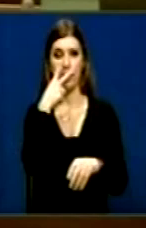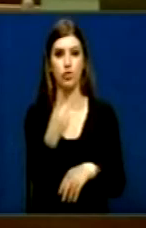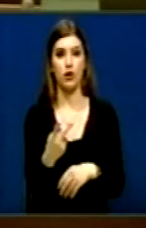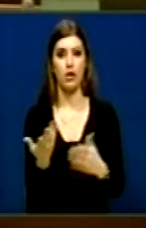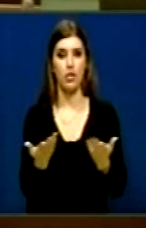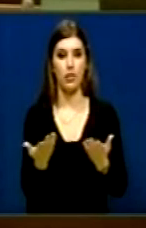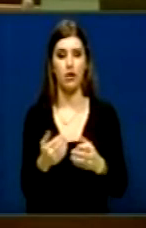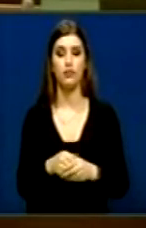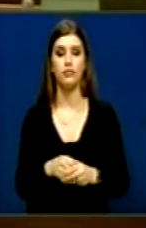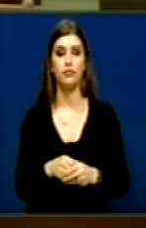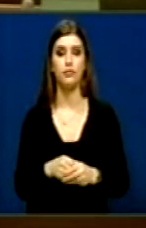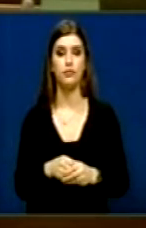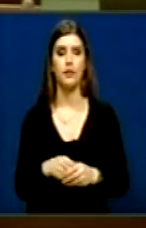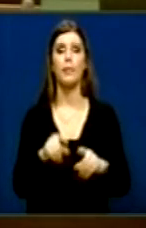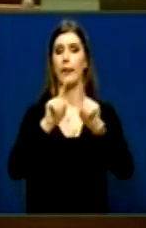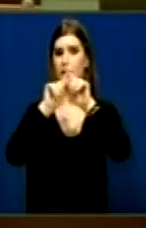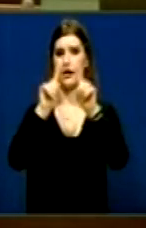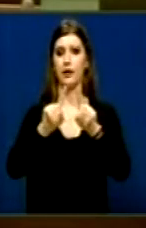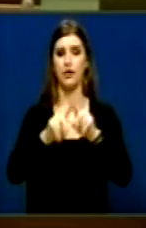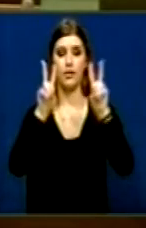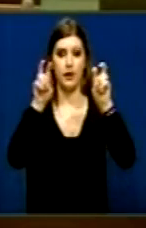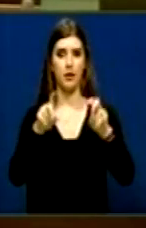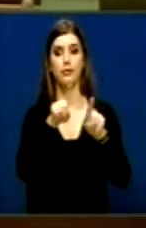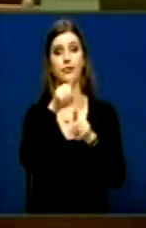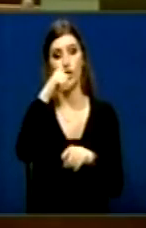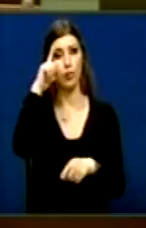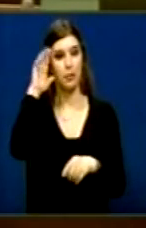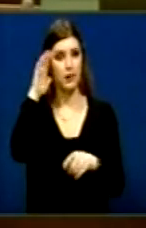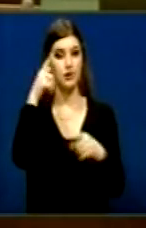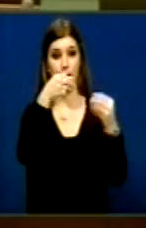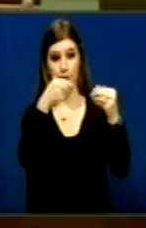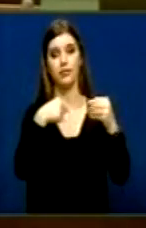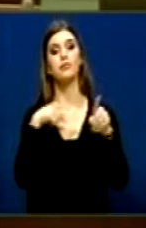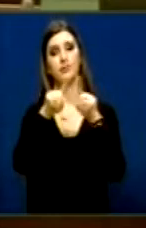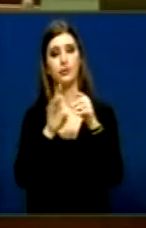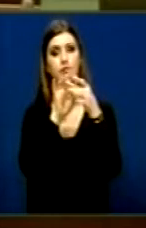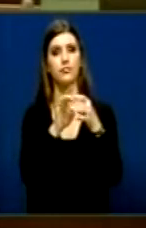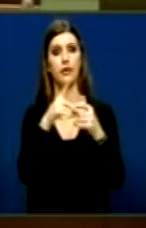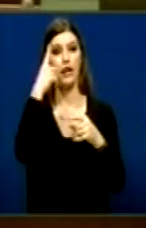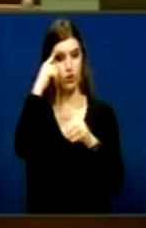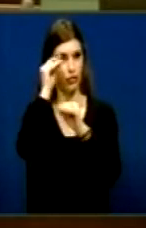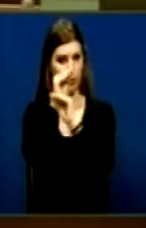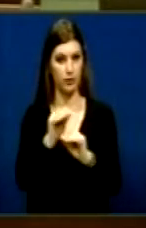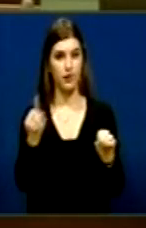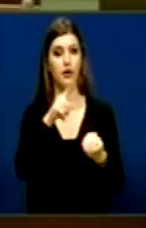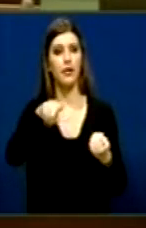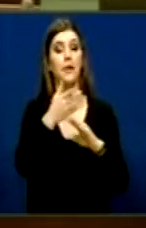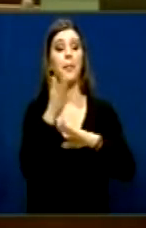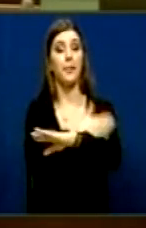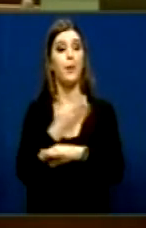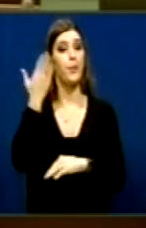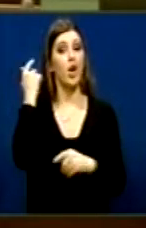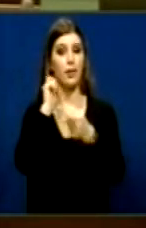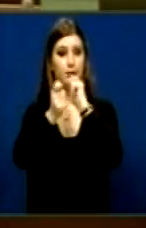Për shtë tjera? Ujë i përmendi këtu me qënëse i përmendi kërë ministri, po du vetëm edhe unë të bëj një kujtesë për marrë vëshët e më hershme. Pra, të asoj që quhe